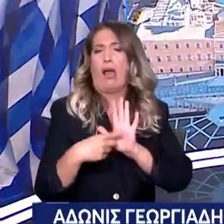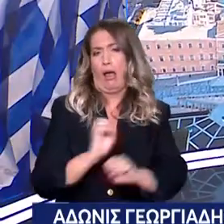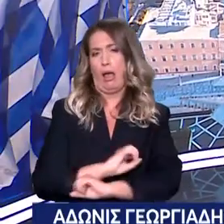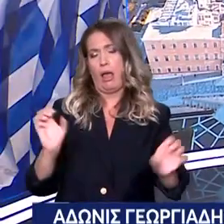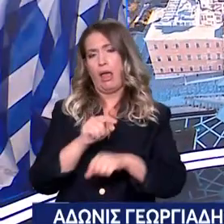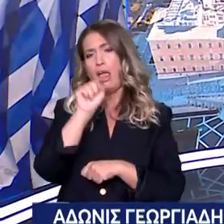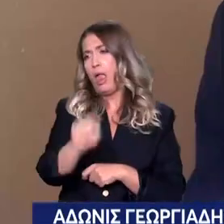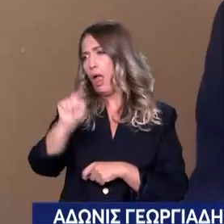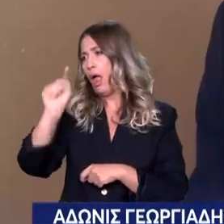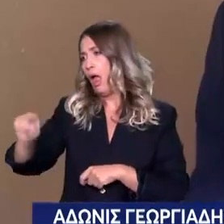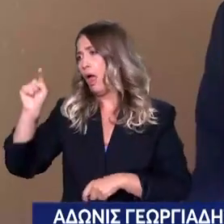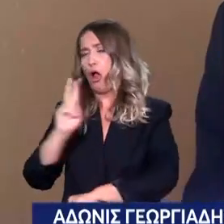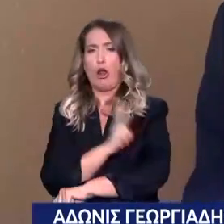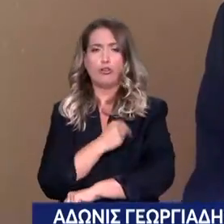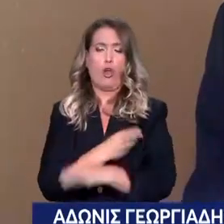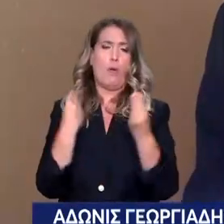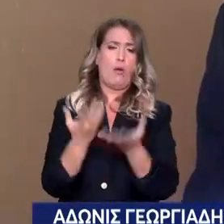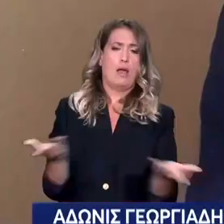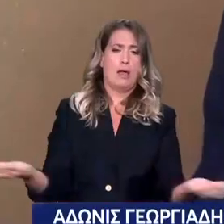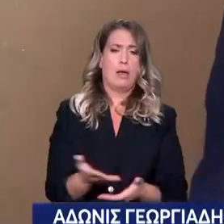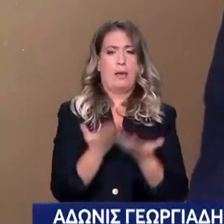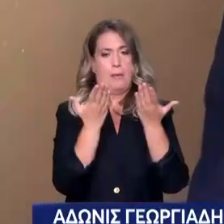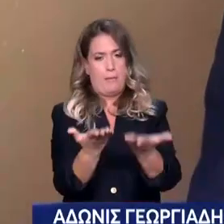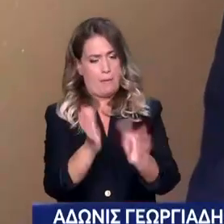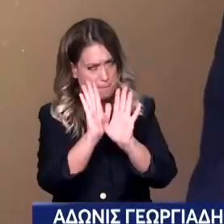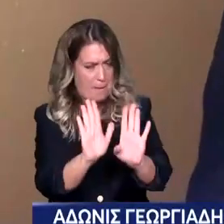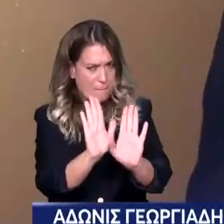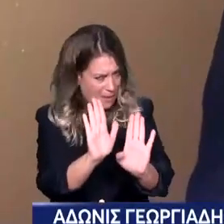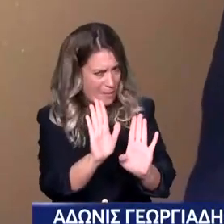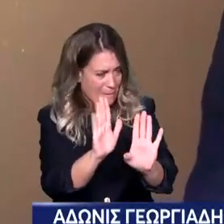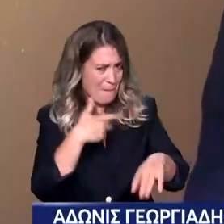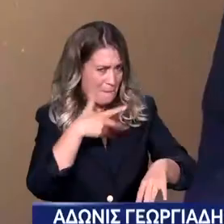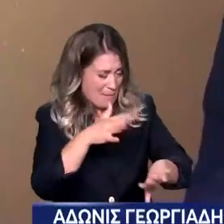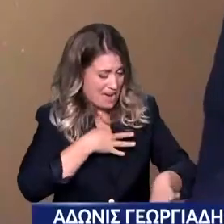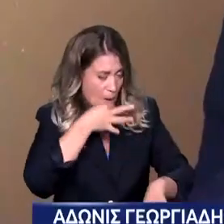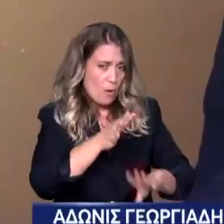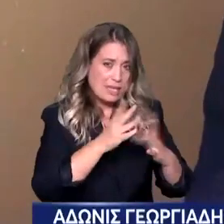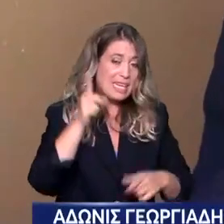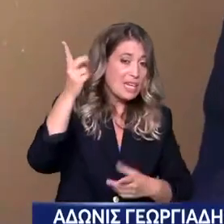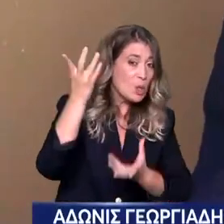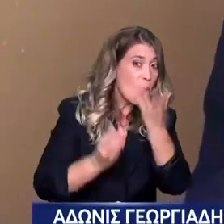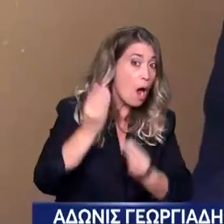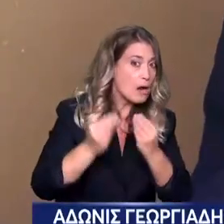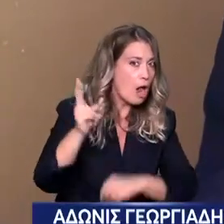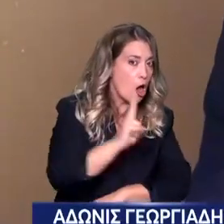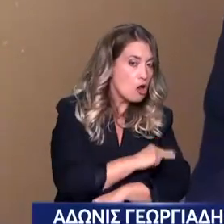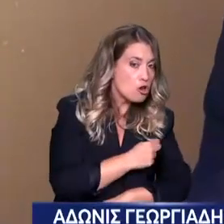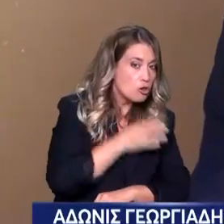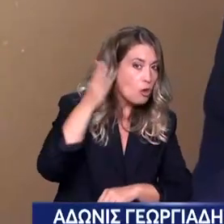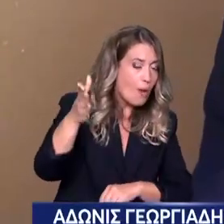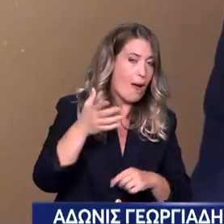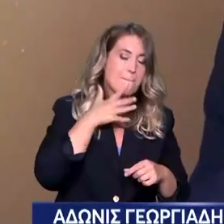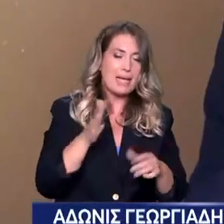κι εγώ ένα αντίστοιχο παράδειγμα. Μας τηλεφωνούν ας πούμε από τα Ιωάννινα. Ακούστε με λίγο. Και λένε, τα Ιωάννινα που είναι ένα νοσοκομείο το οποίο επεκτάθηκε,